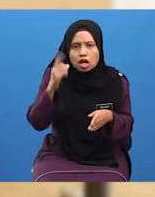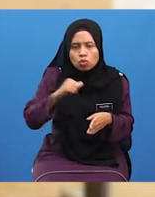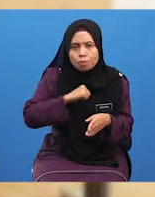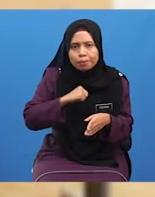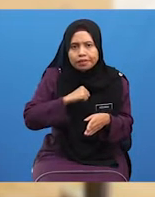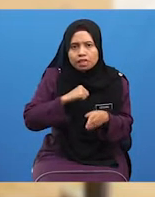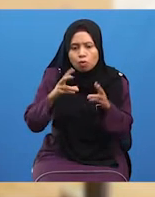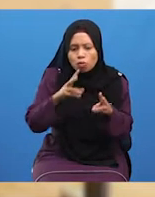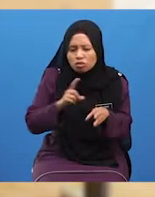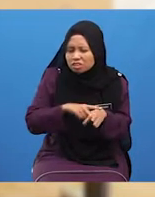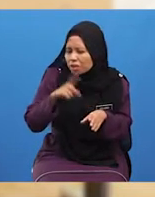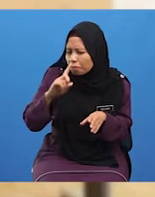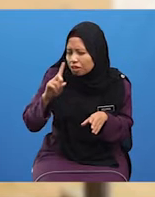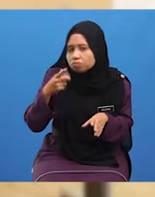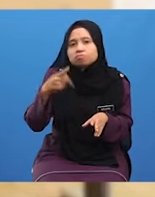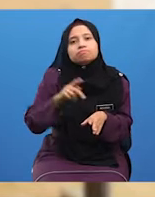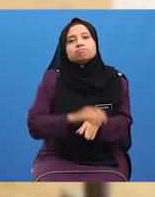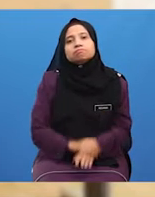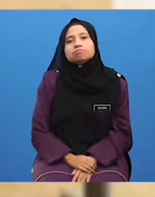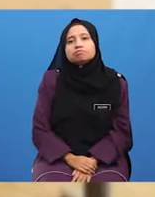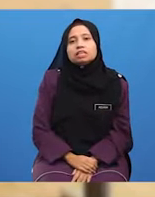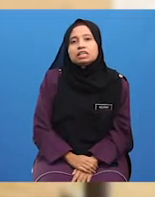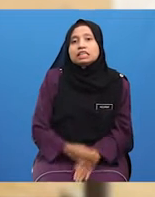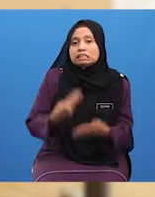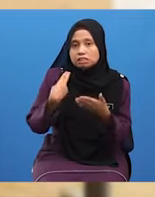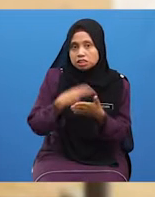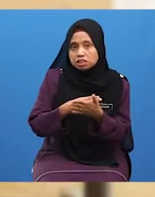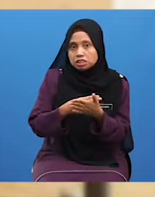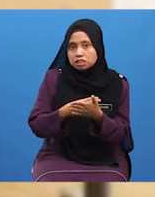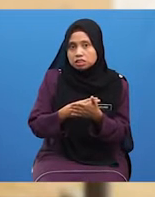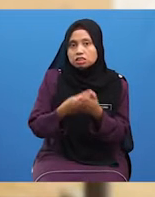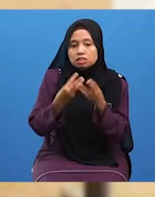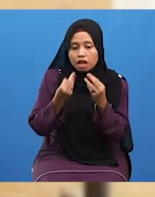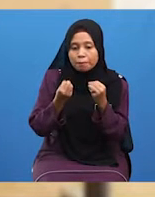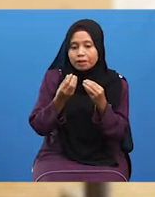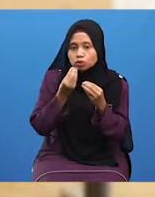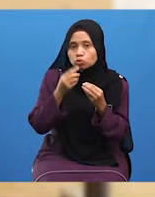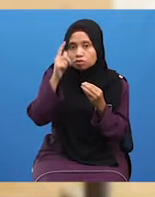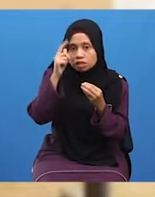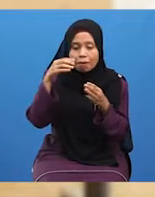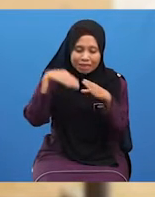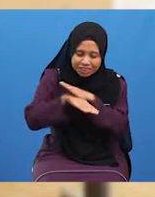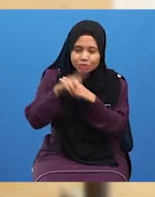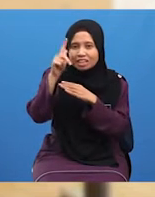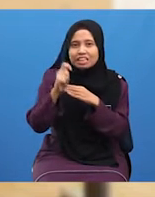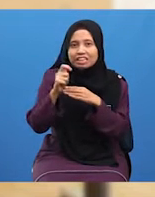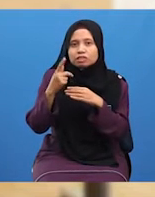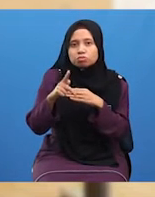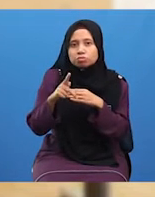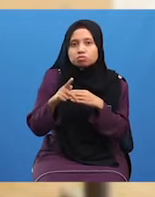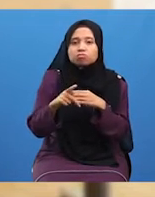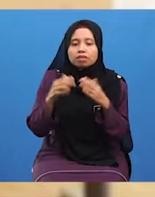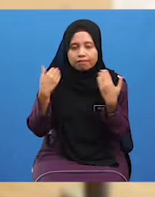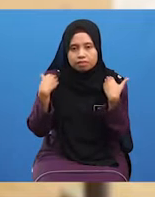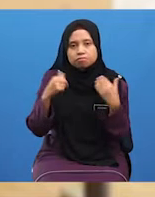Beradab Walau Dimana Sahaja Sehinggakan Nak Masuk Dan Keluar Tandas Pun Ada